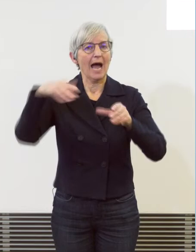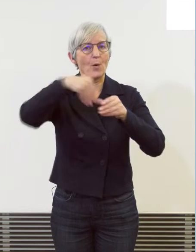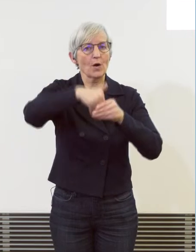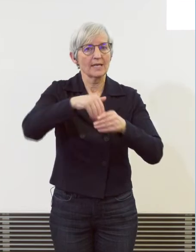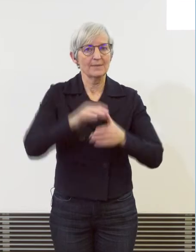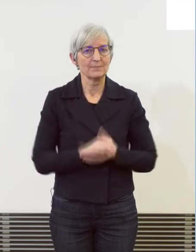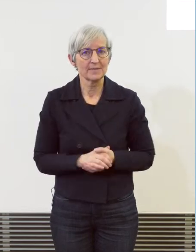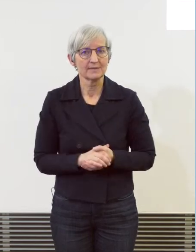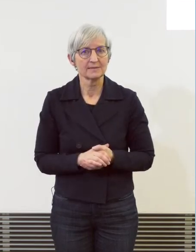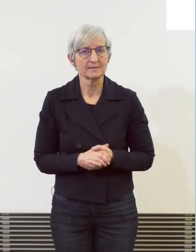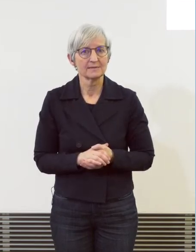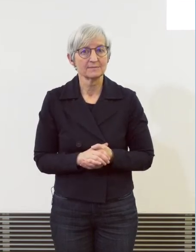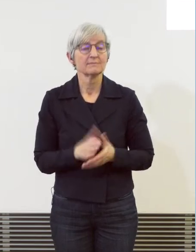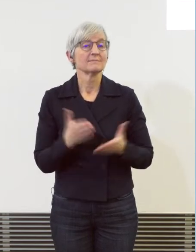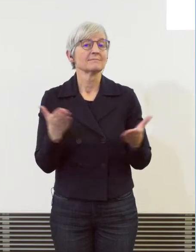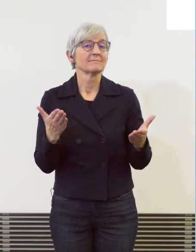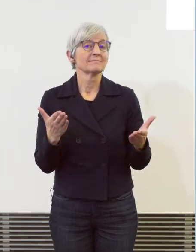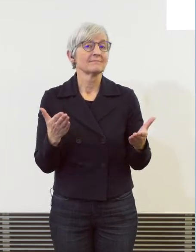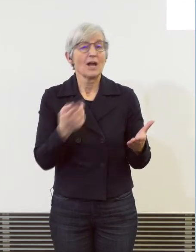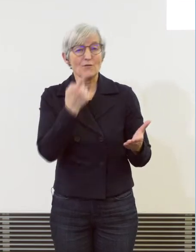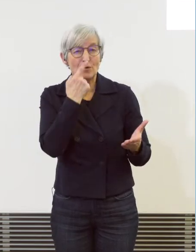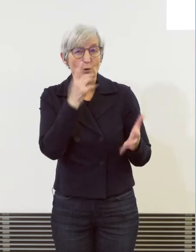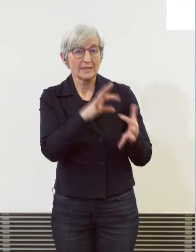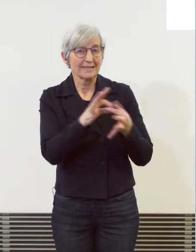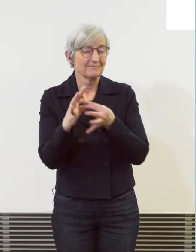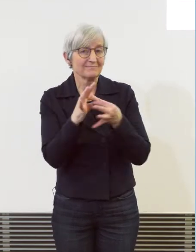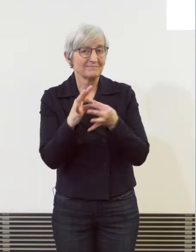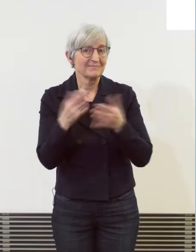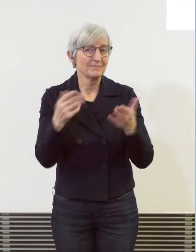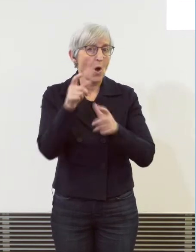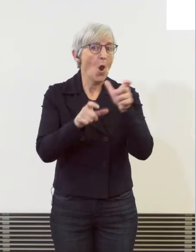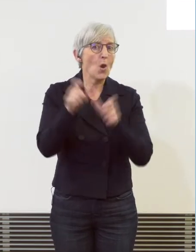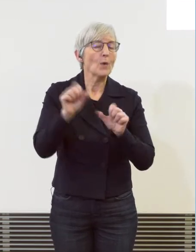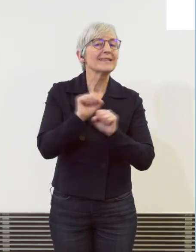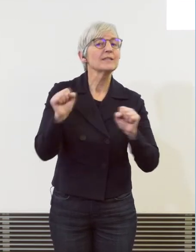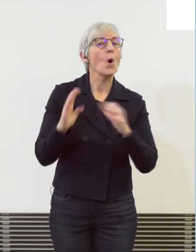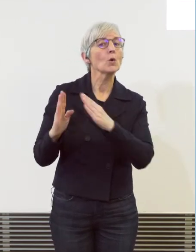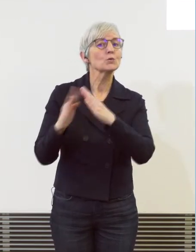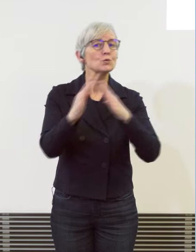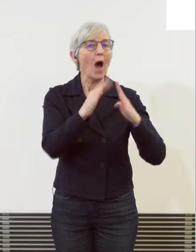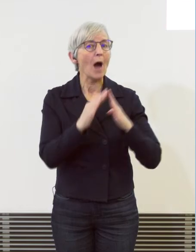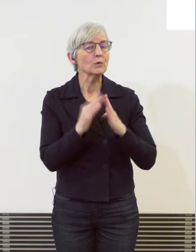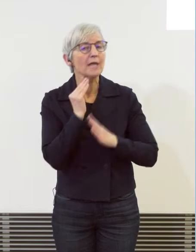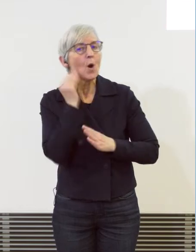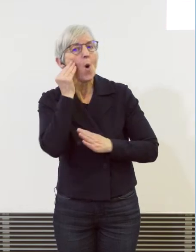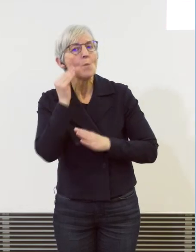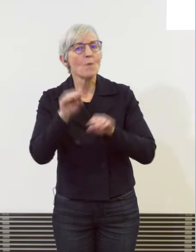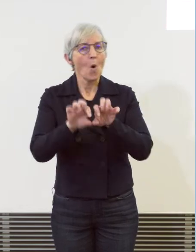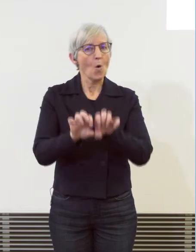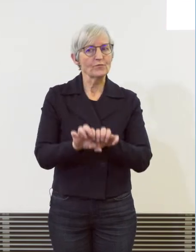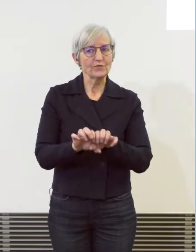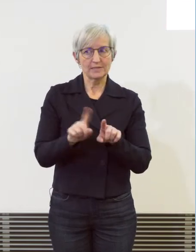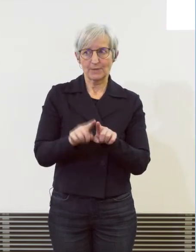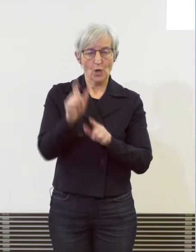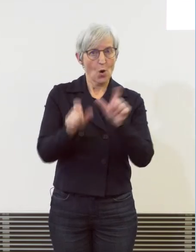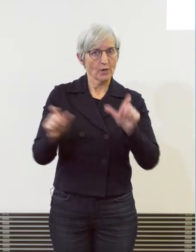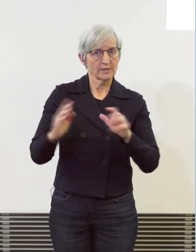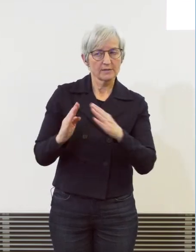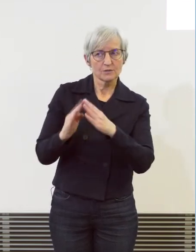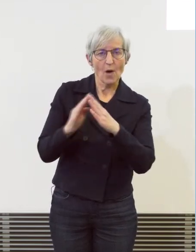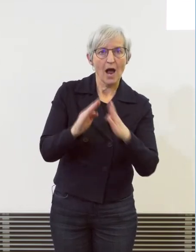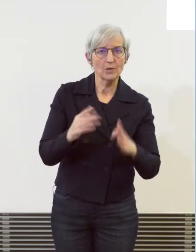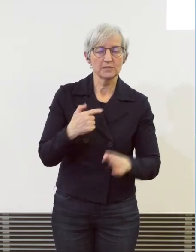der Homeoffice eine Rolle gespielt haben, was naturgemäss weniger Tatgelegenheiten mit sich bringt.